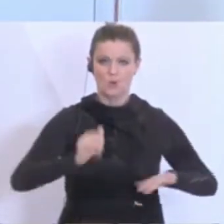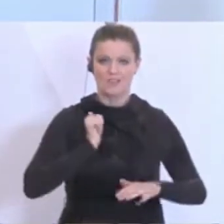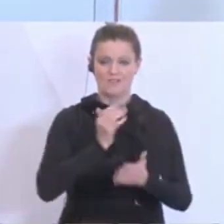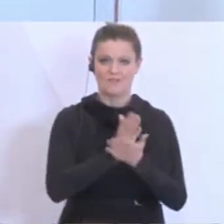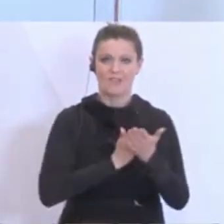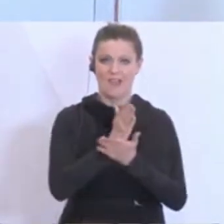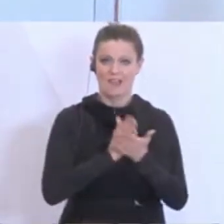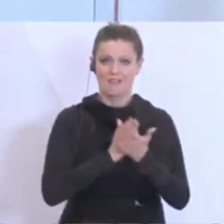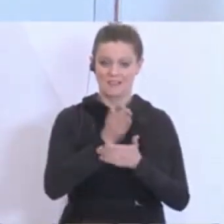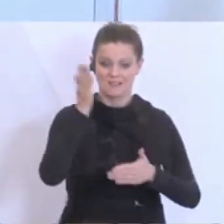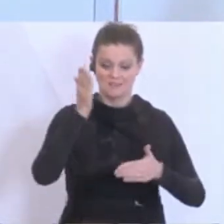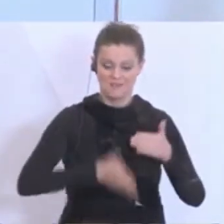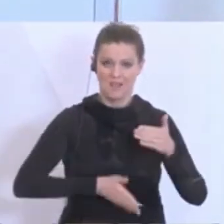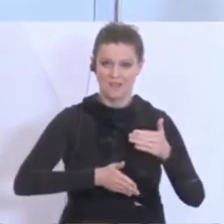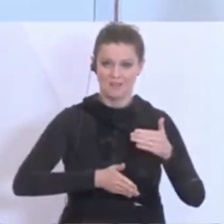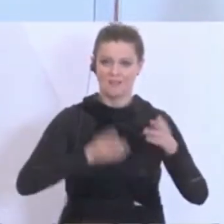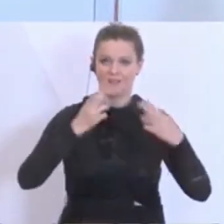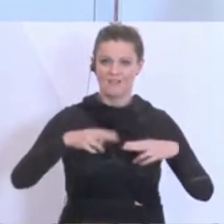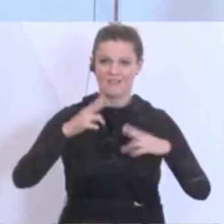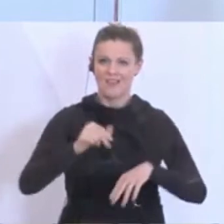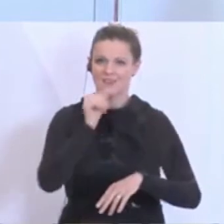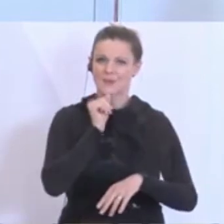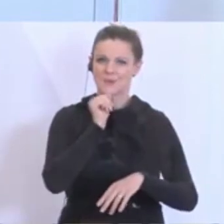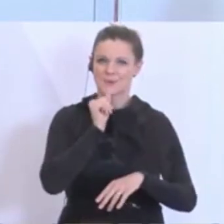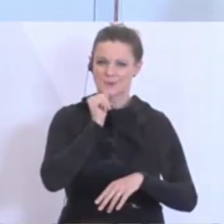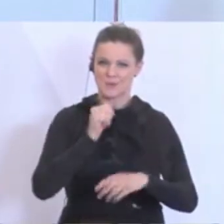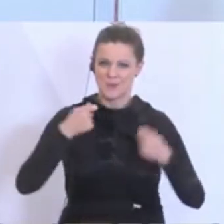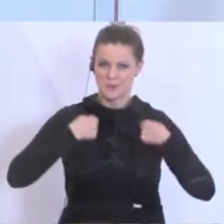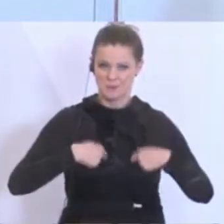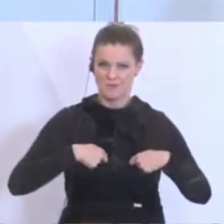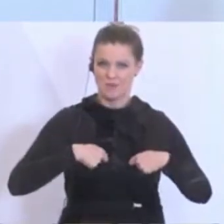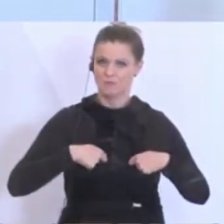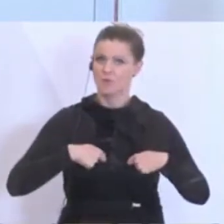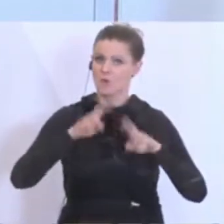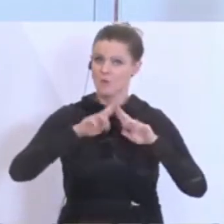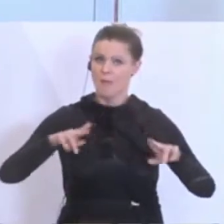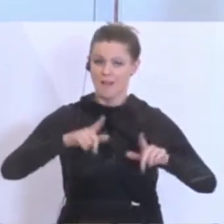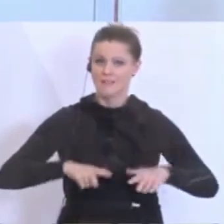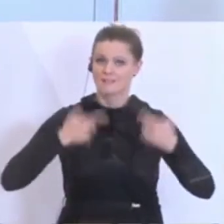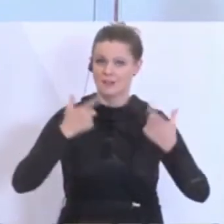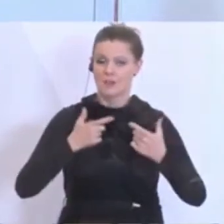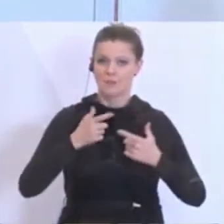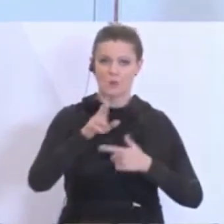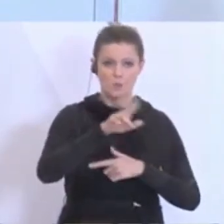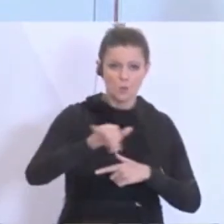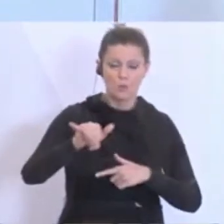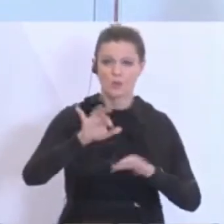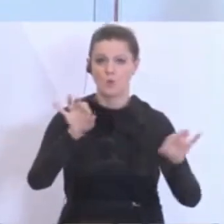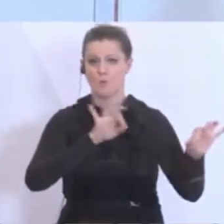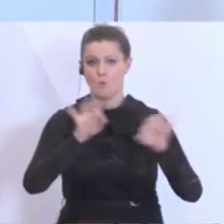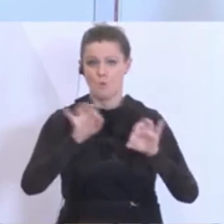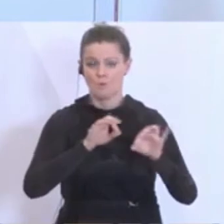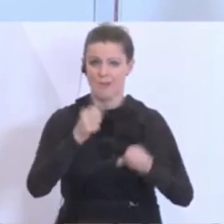Obwohl die Arbeit oder das Studium sie im zivilen Leben einnimmt und fordert, weiterhin an Übungen